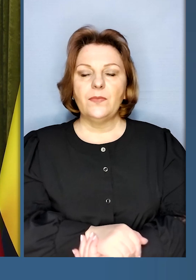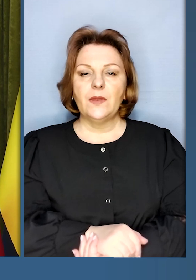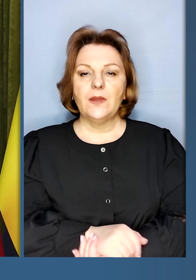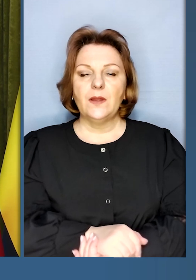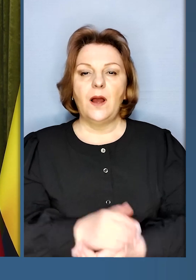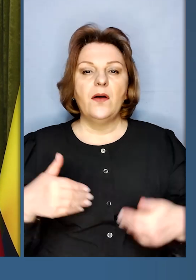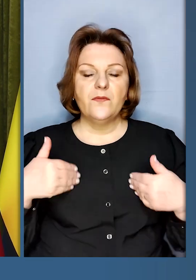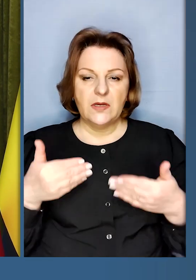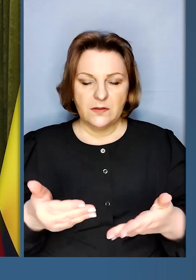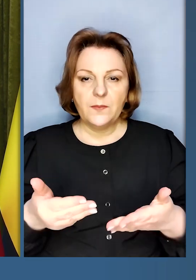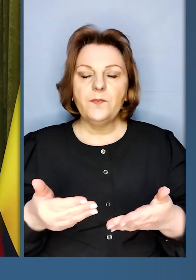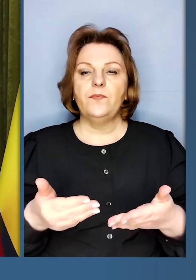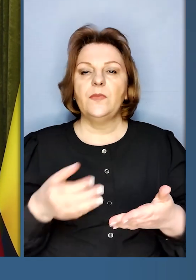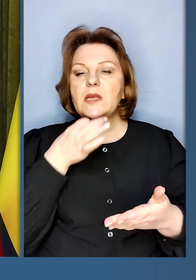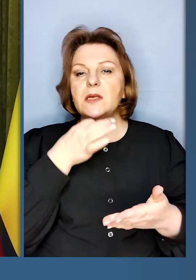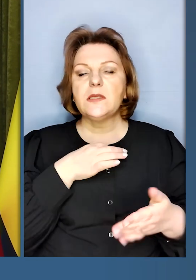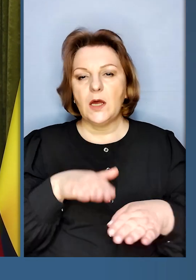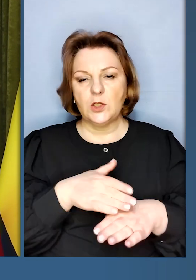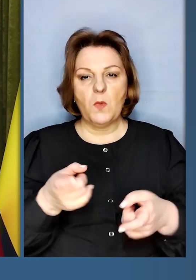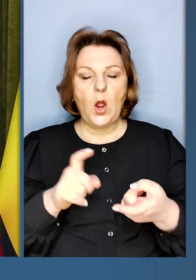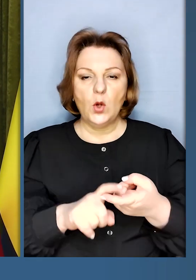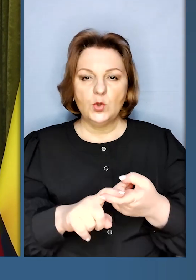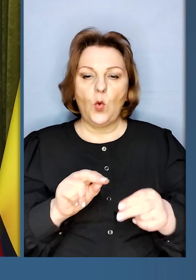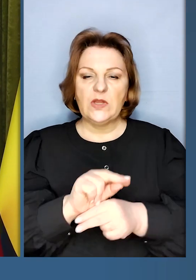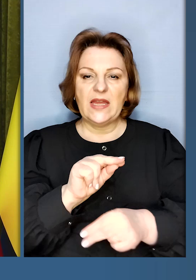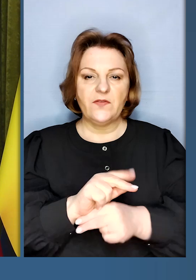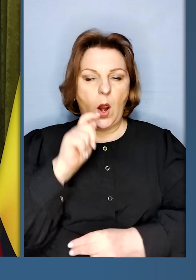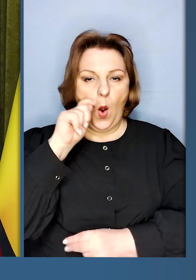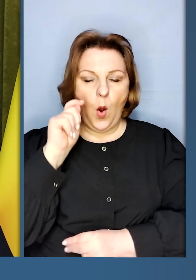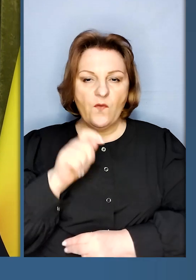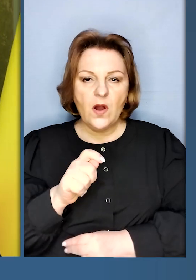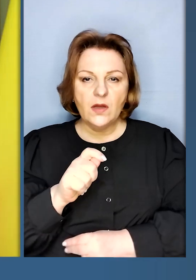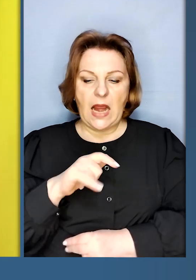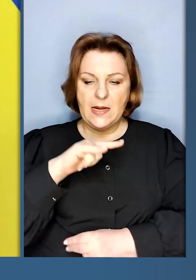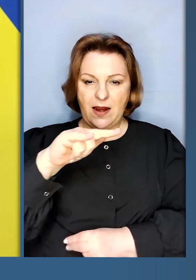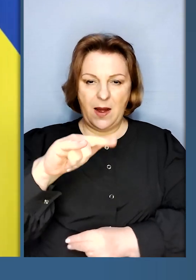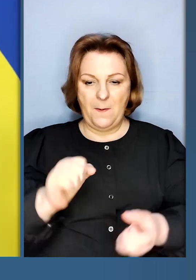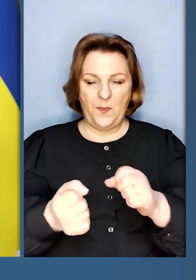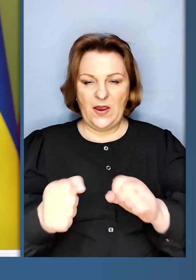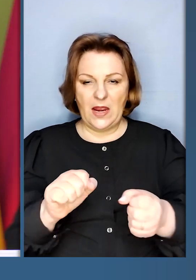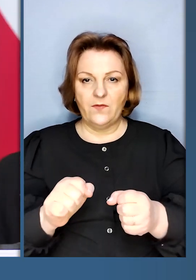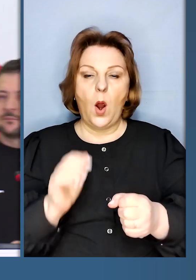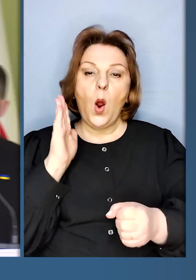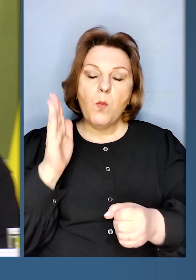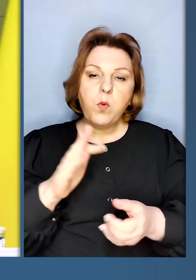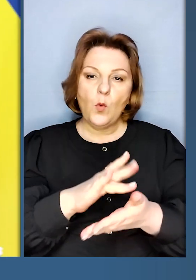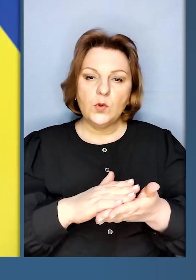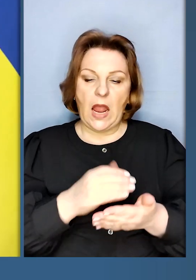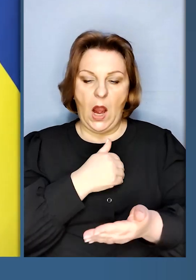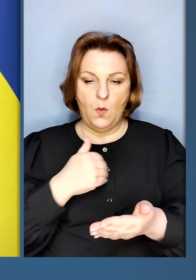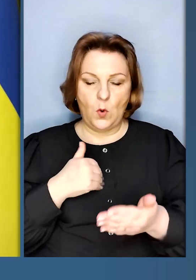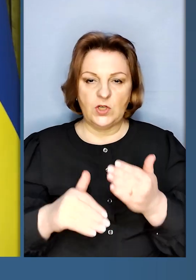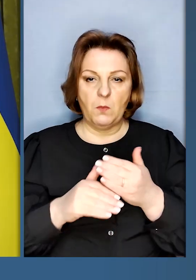Доброго дня. Скажіть, будь ласка, щодо навчання українських пілотів. Чи буде надалі